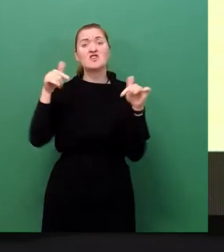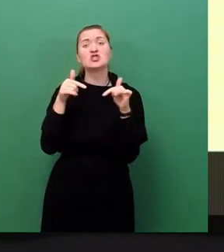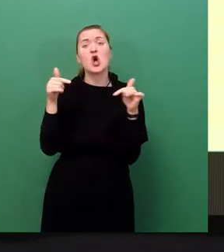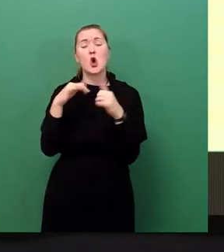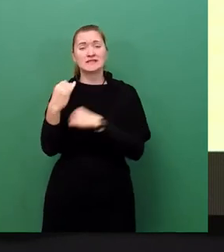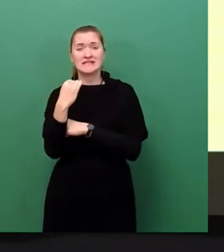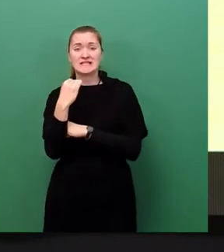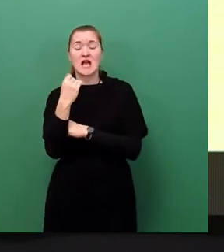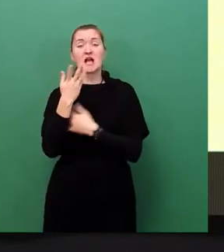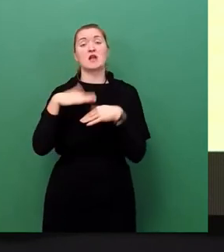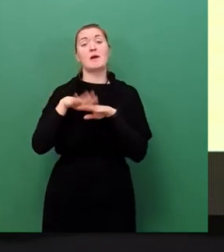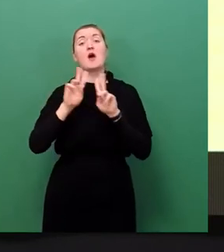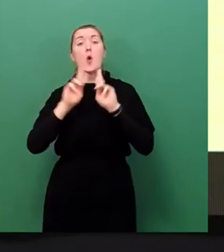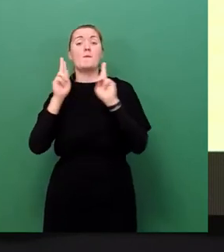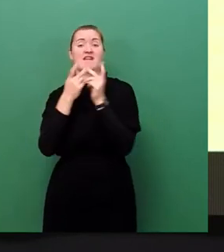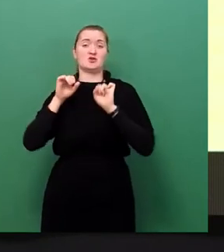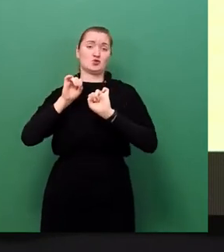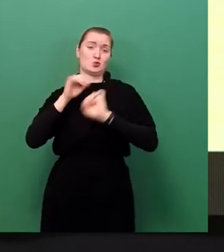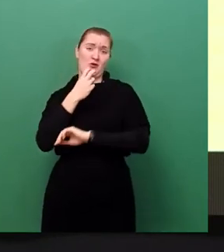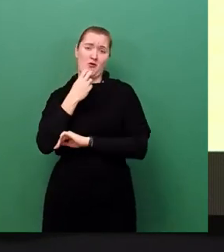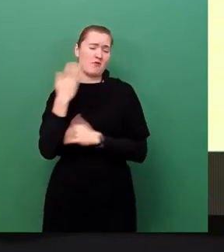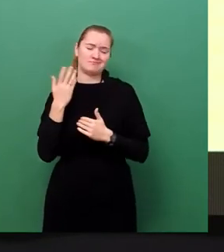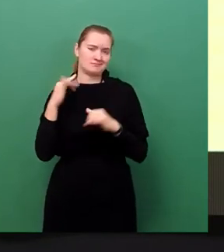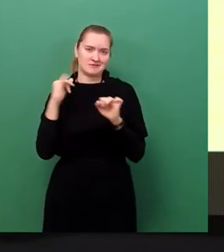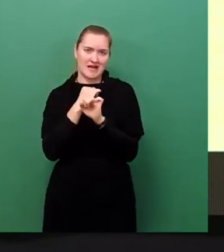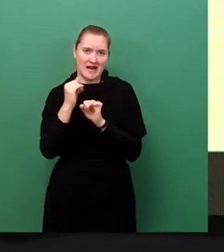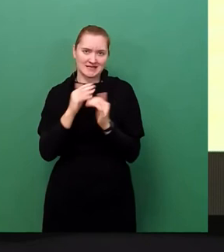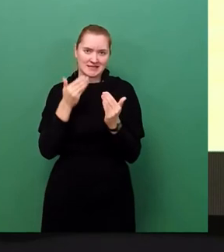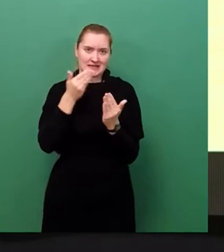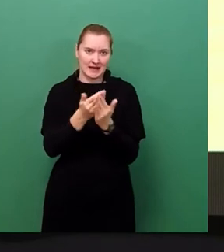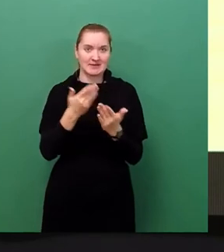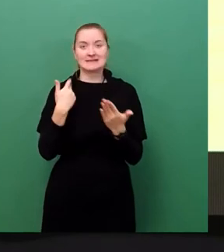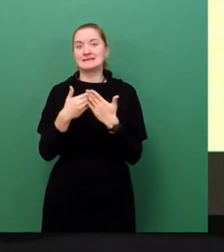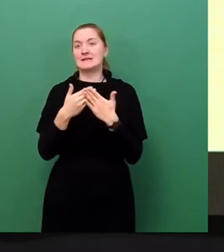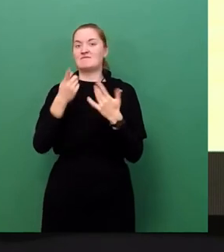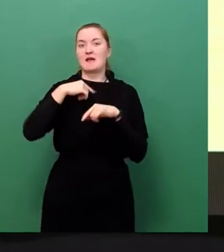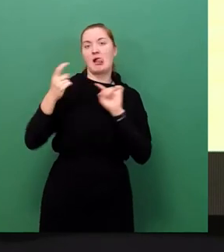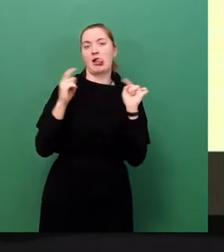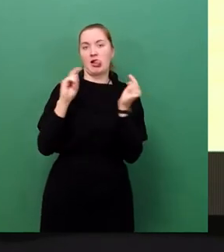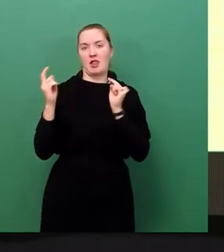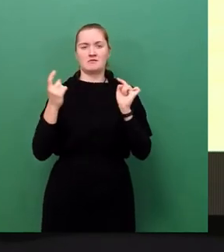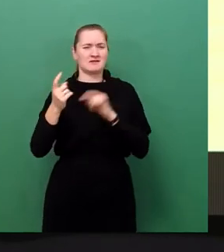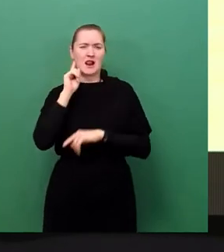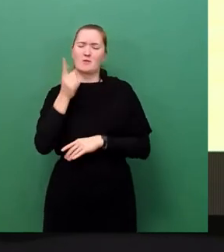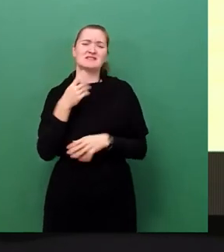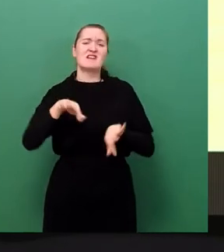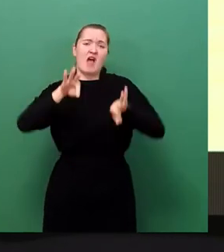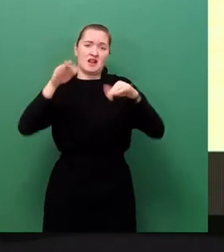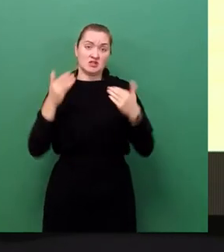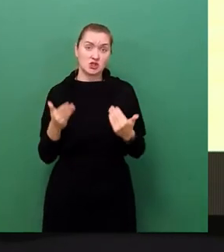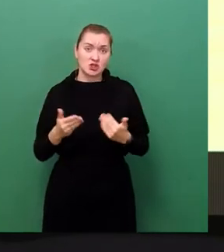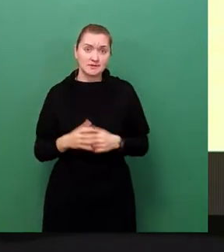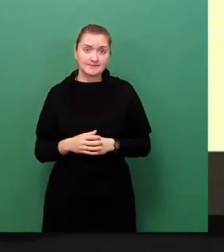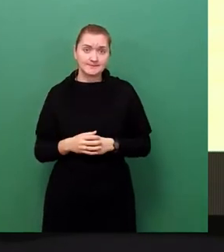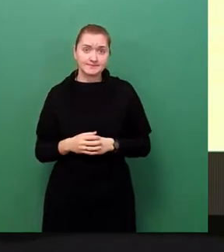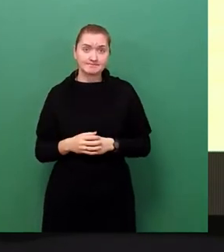haben und gewährleisten können, ist diese Vorgabe fahrlässig, unverantwortlich und auch gefährlich. Die Mischung